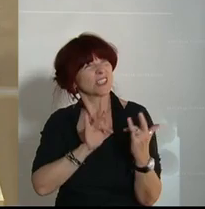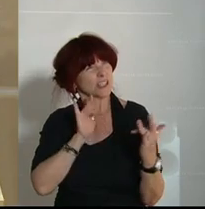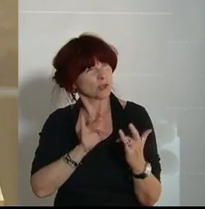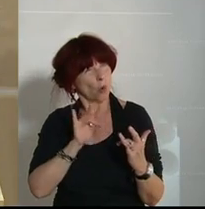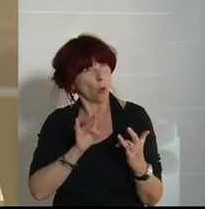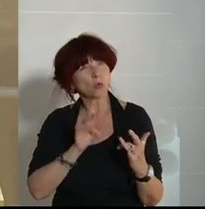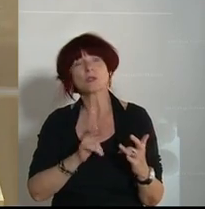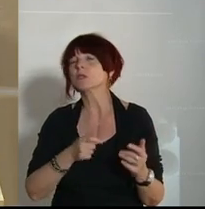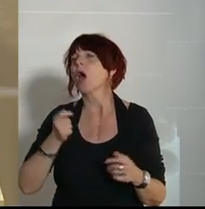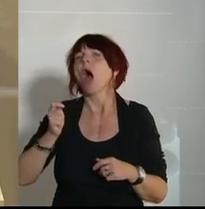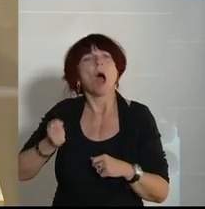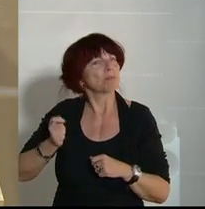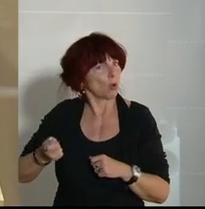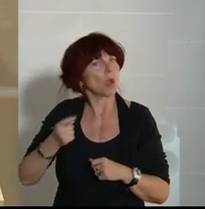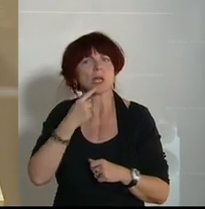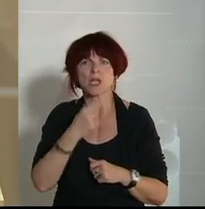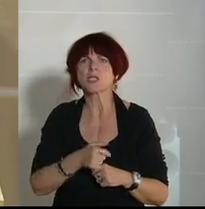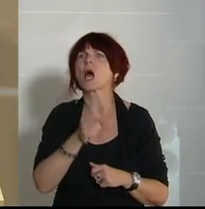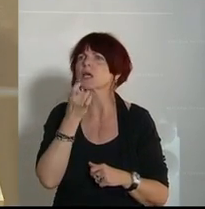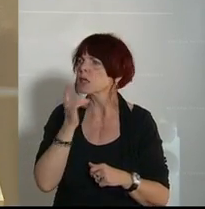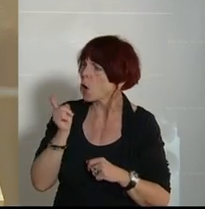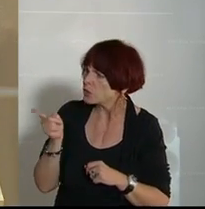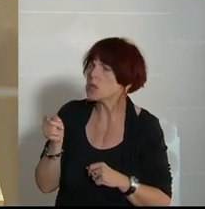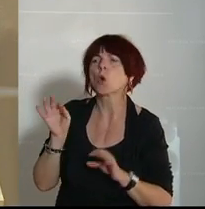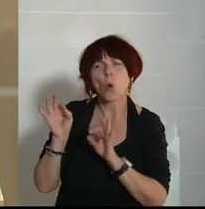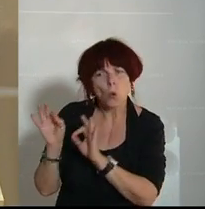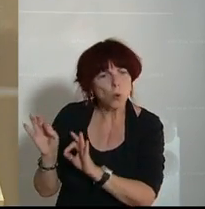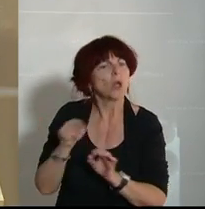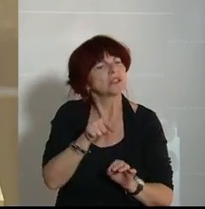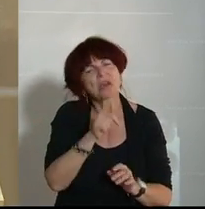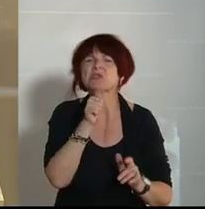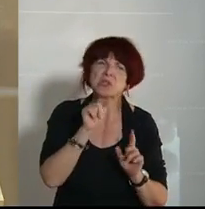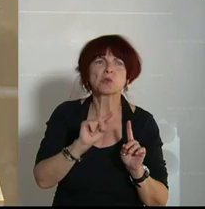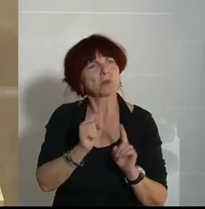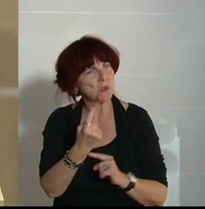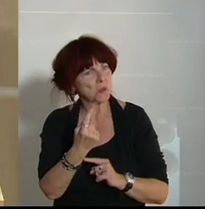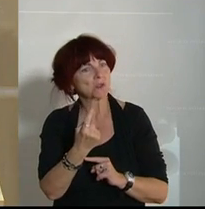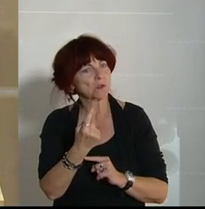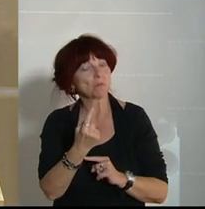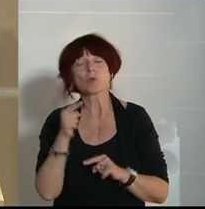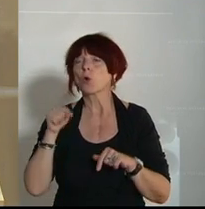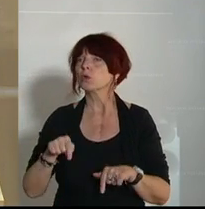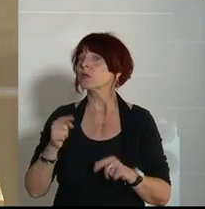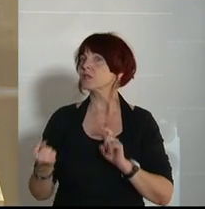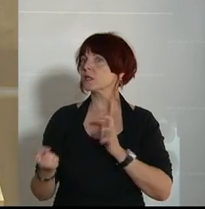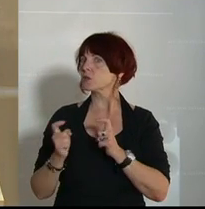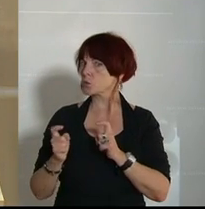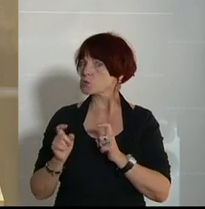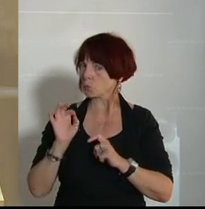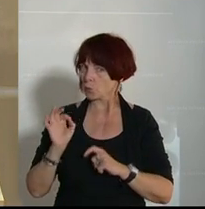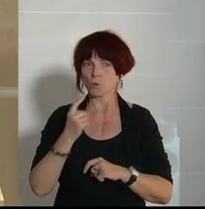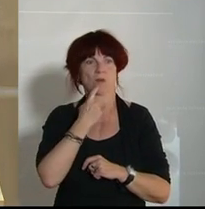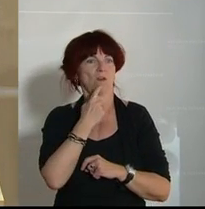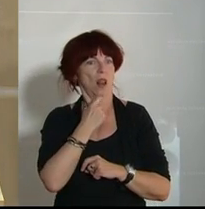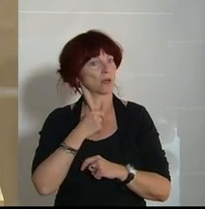differenziert argumentieren, die sagen, da ist etwas gut gegangen, da ist es nicht so gut gegangen und das habe ich bei dieser Diskussion sehr spannend gefunden